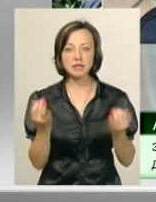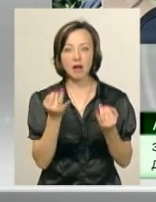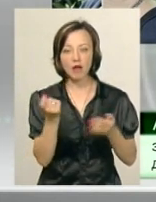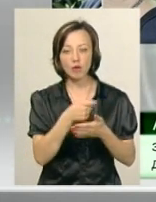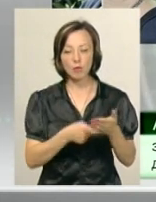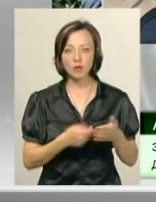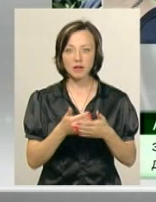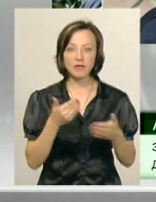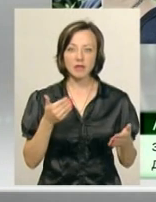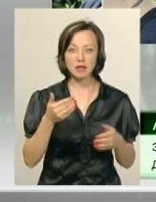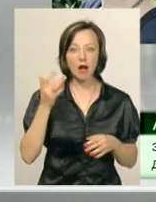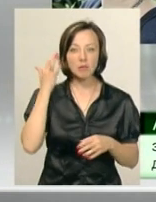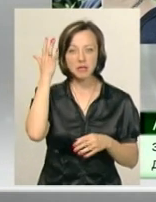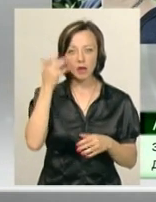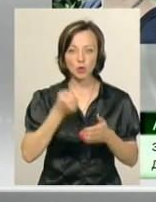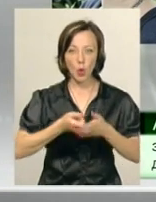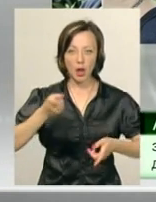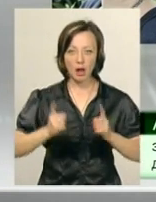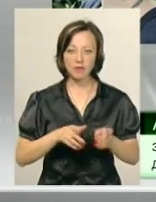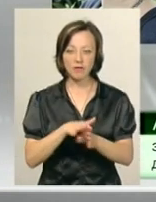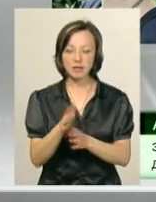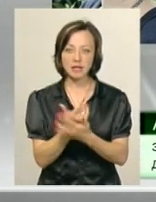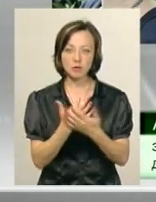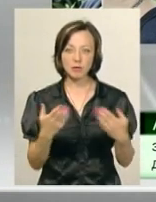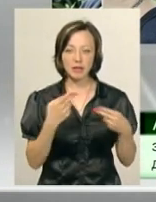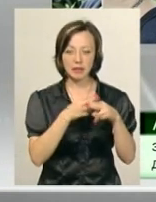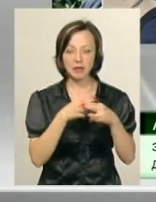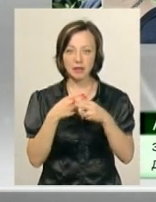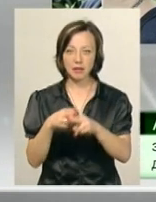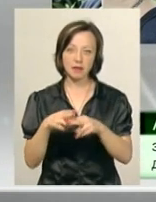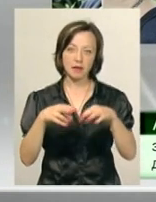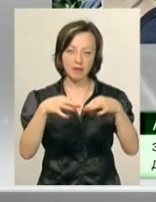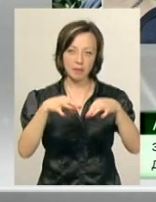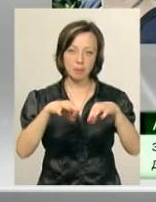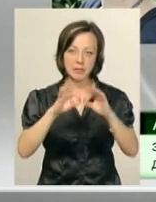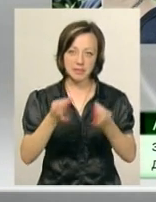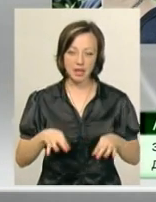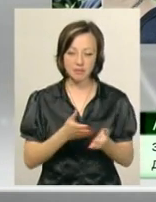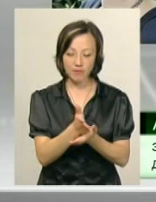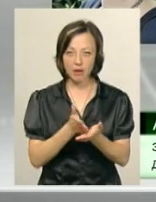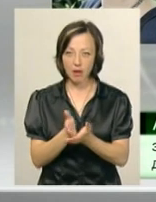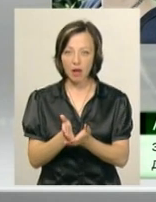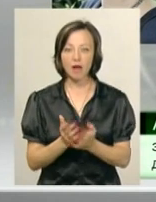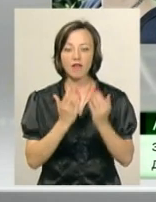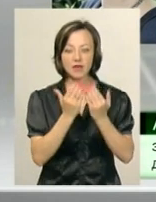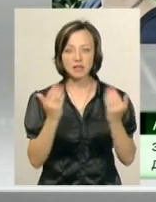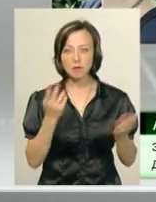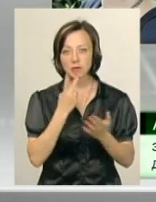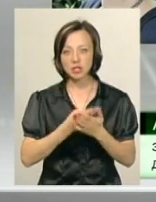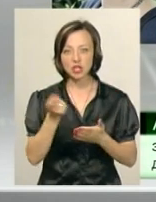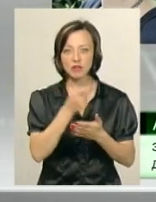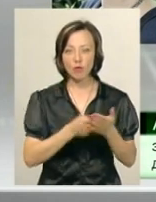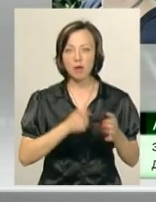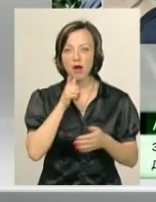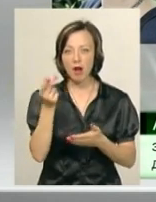роботи від абстракції до реалізму, виконаних у різноманітних видах та жанрах мистецтва. Виставка буде презентувати живопис,